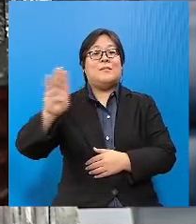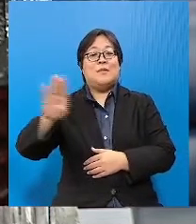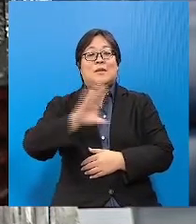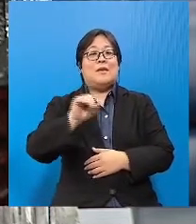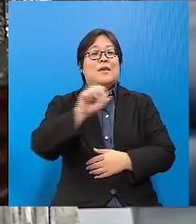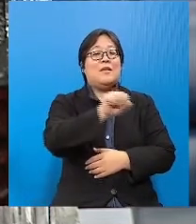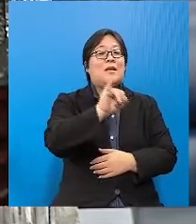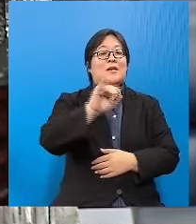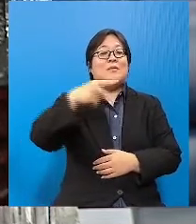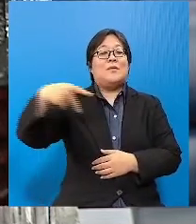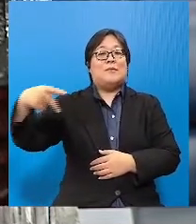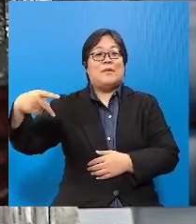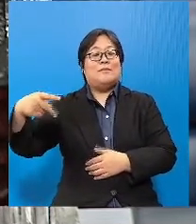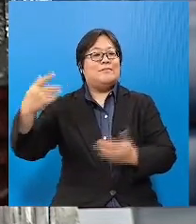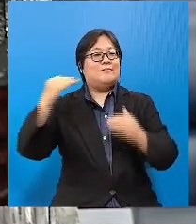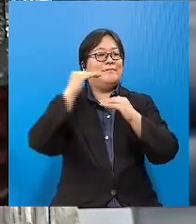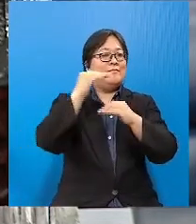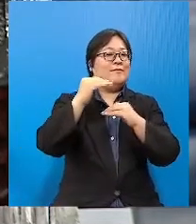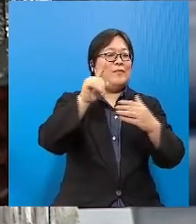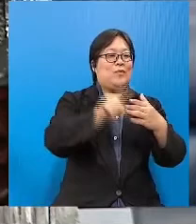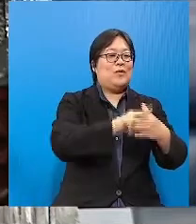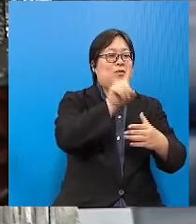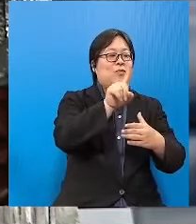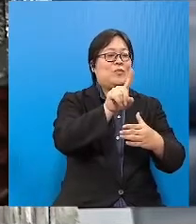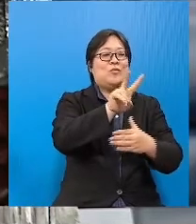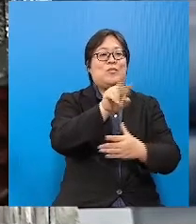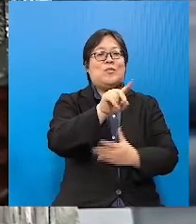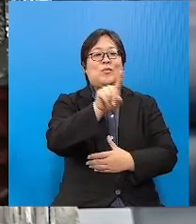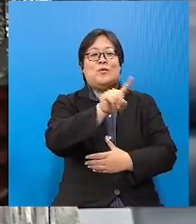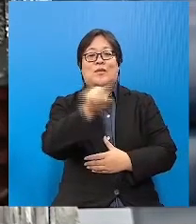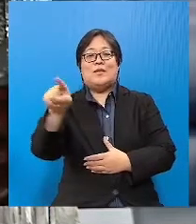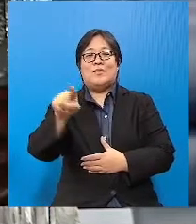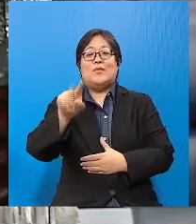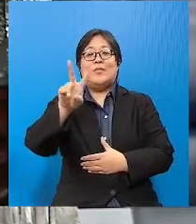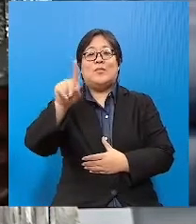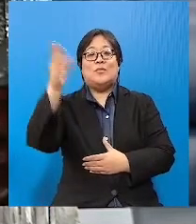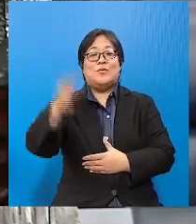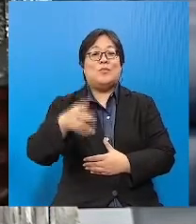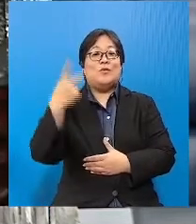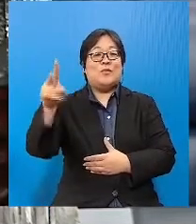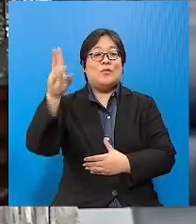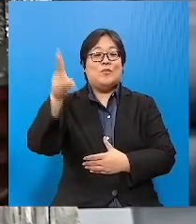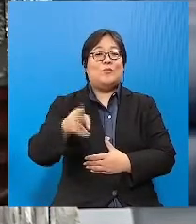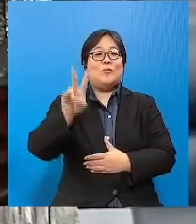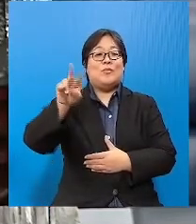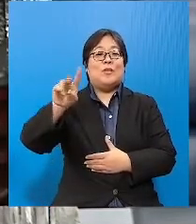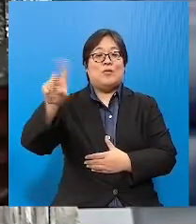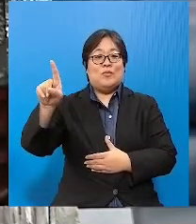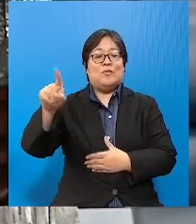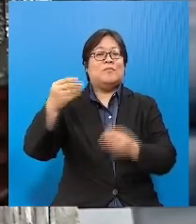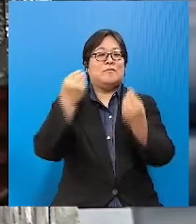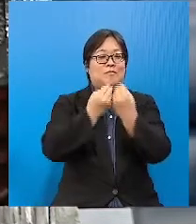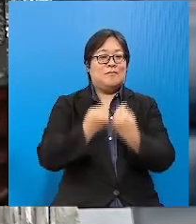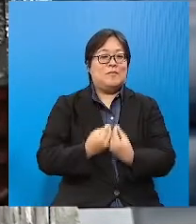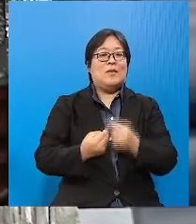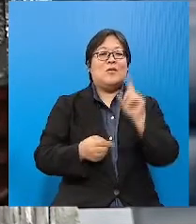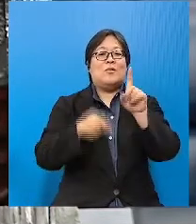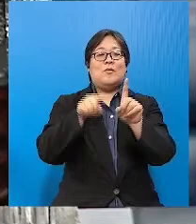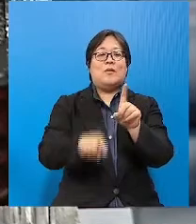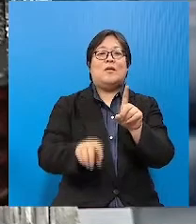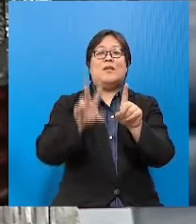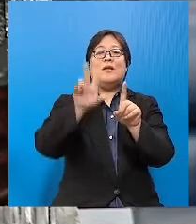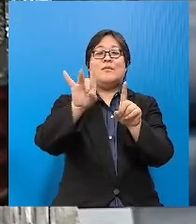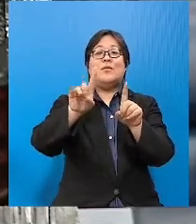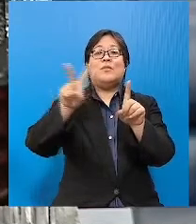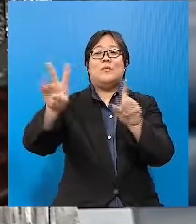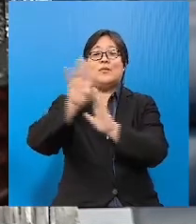SIPP bagi tempoh 1 Julai 2021 hingga 31 Desember 2023 bernilai Rp1.82 bilion.